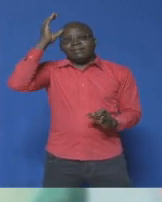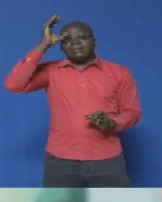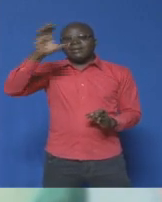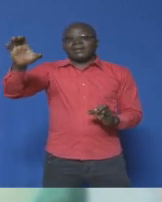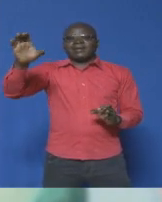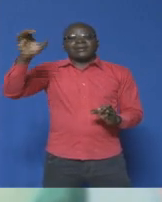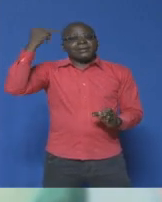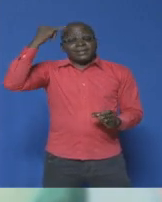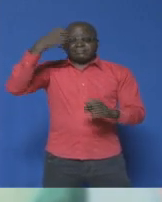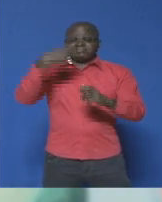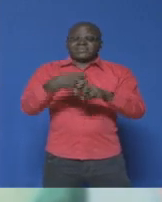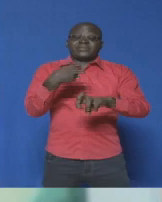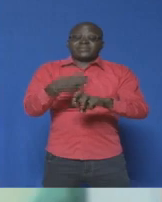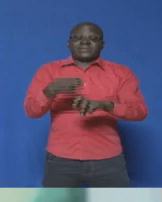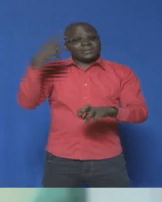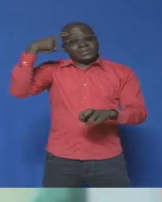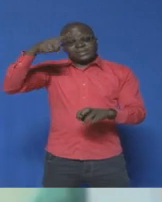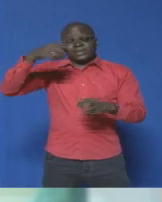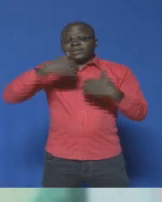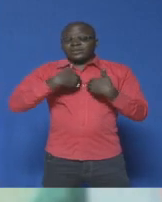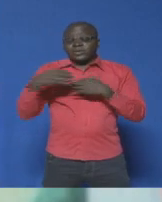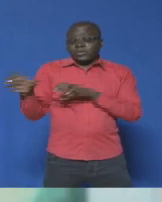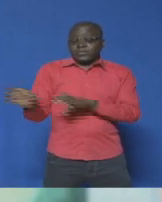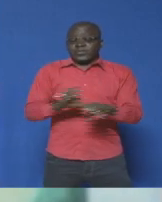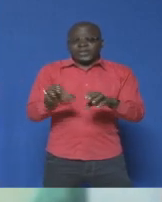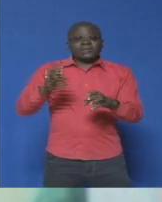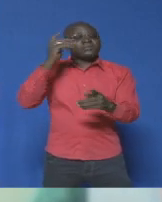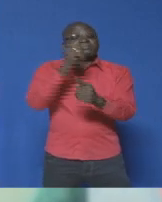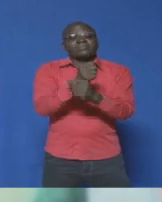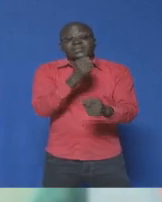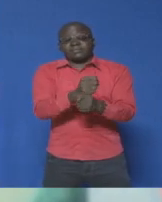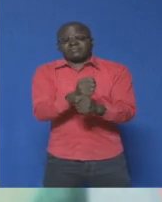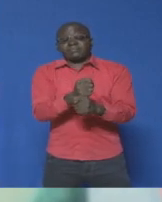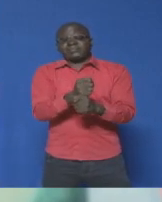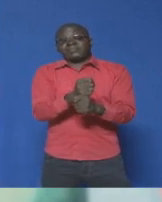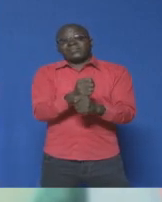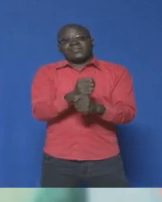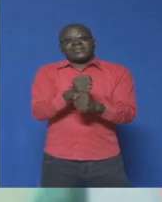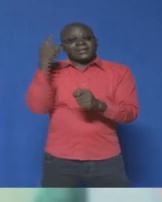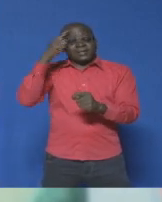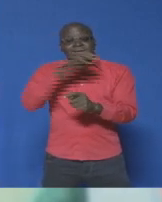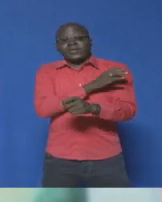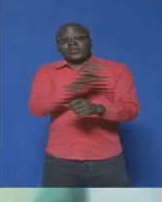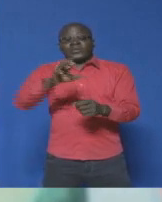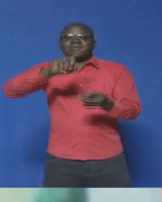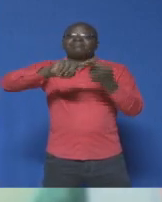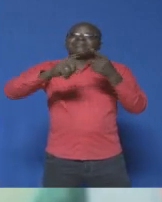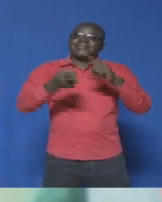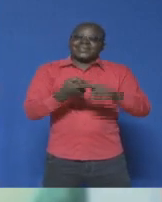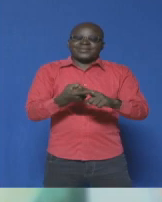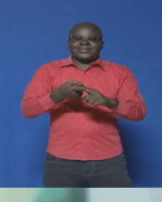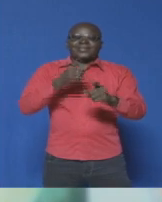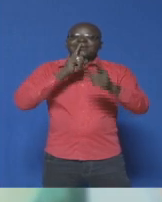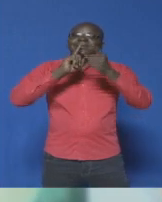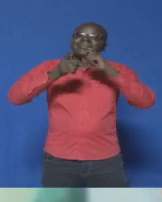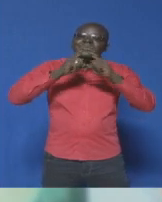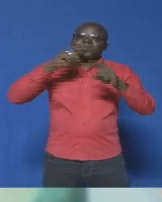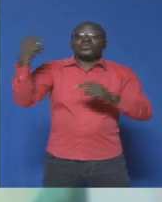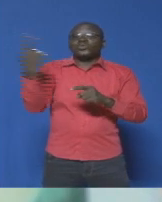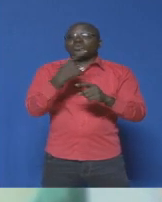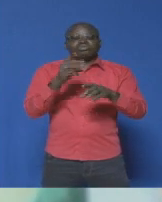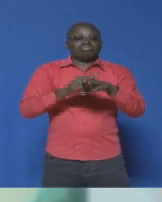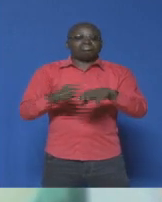difficultés qui ont émaillé son fonctionnement, la force de l'amitié et le dialogue ont toujours pris le dessus.